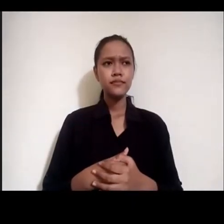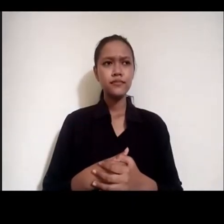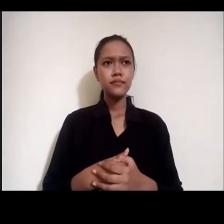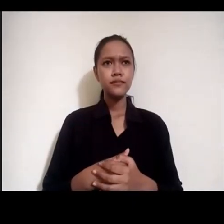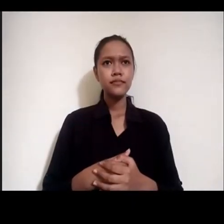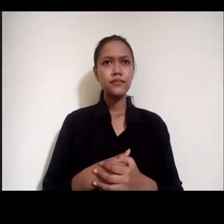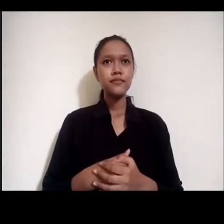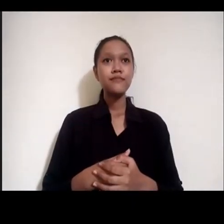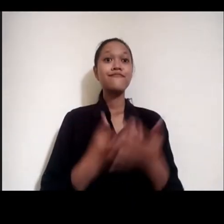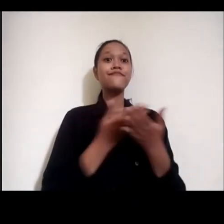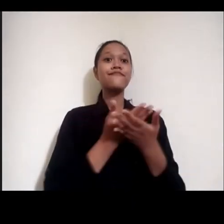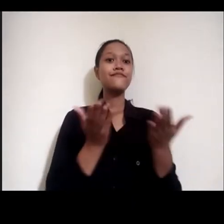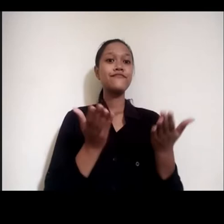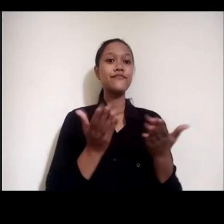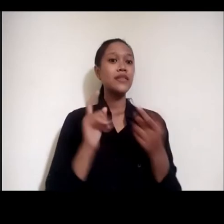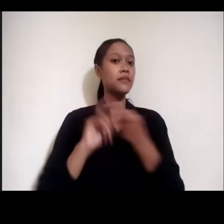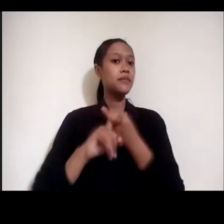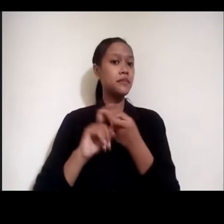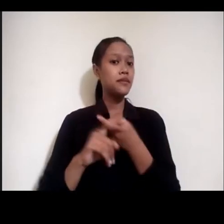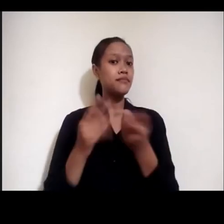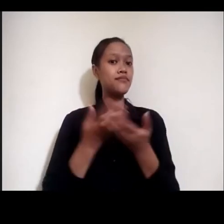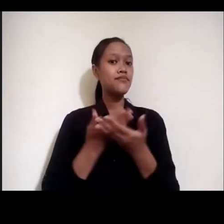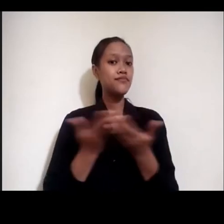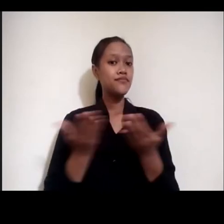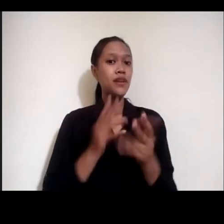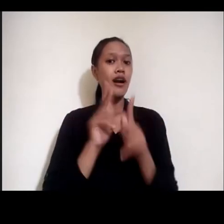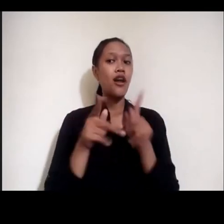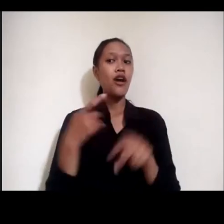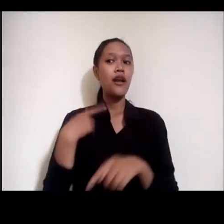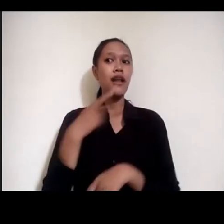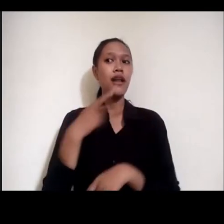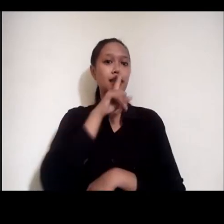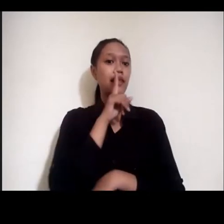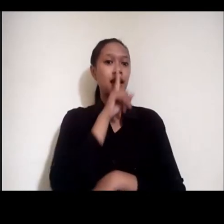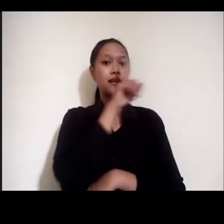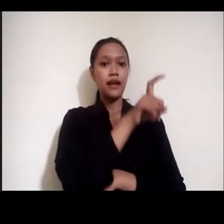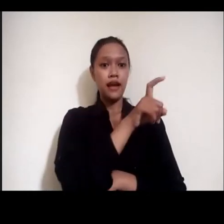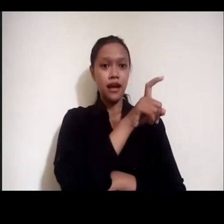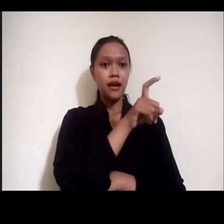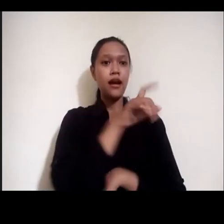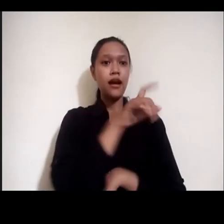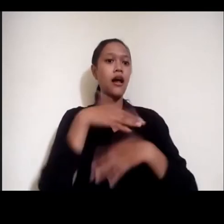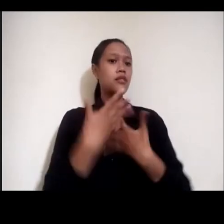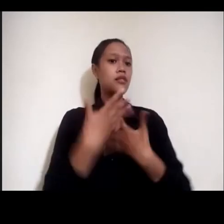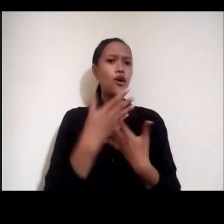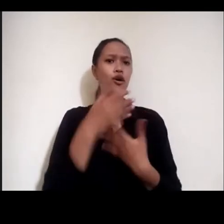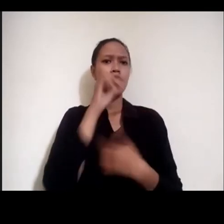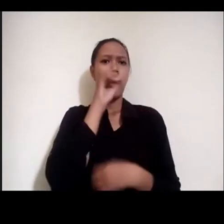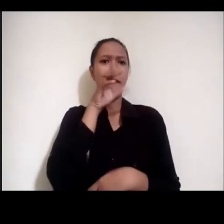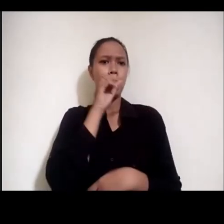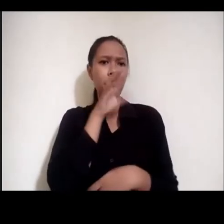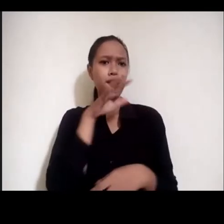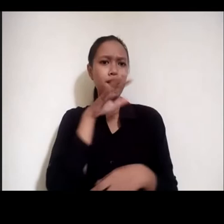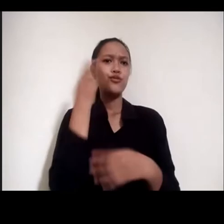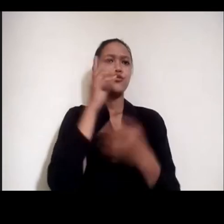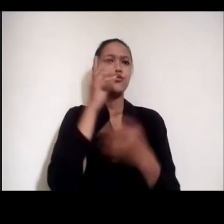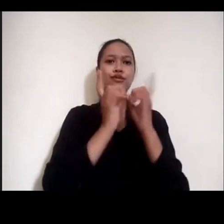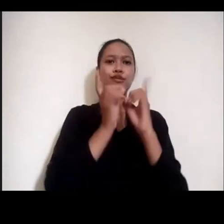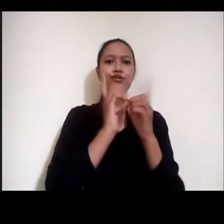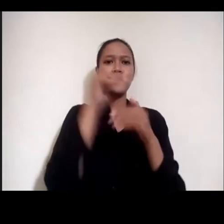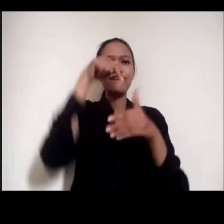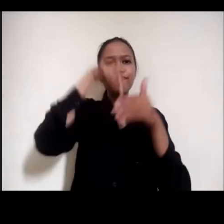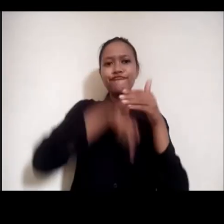teman-teman jika ada pertanyaan atau mungkin tanggapan diskusi lebih lanjut silahkan